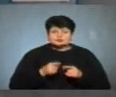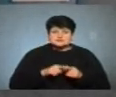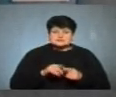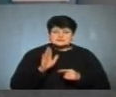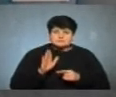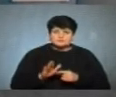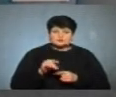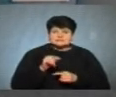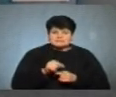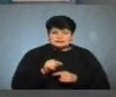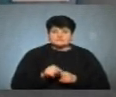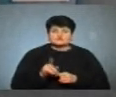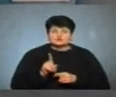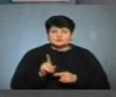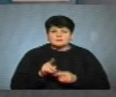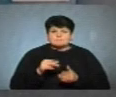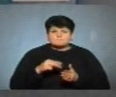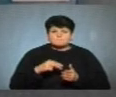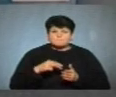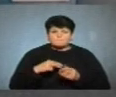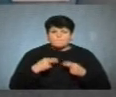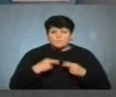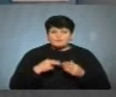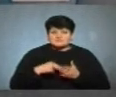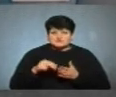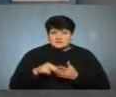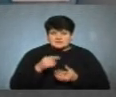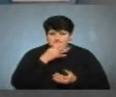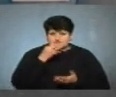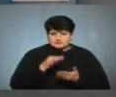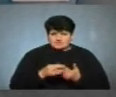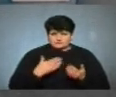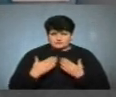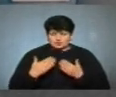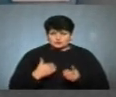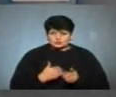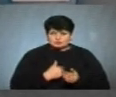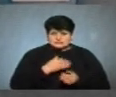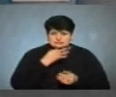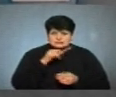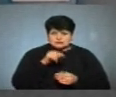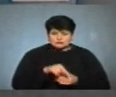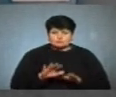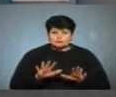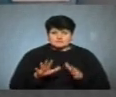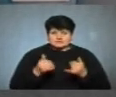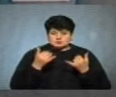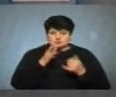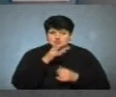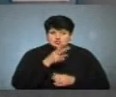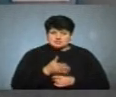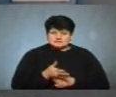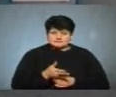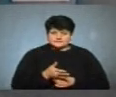із стимулів для того, щоб постачальники відповідально до цього відносились. Хочу і зазначити той момент, що на сьогоднішній час